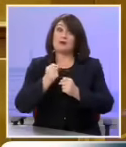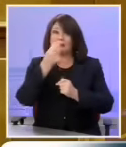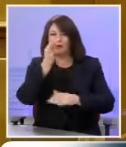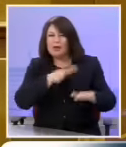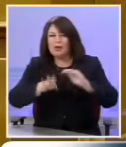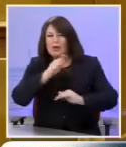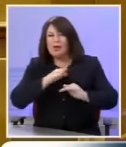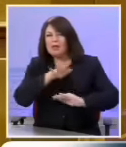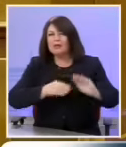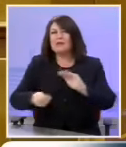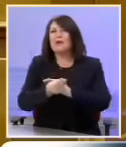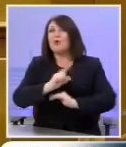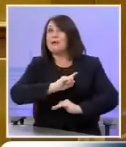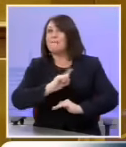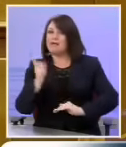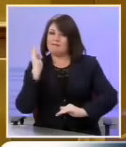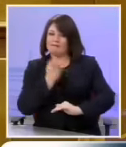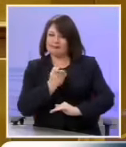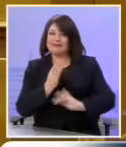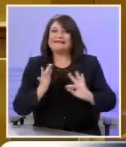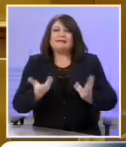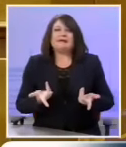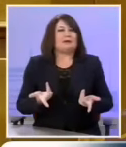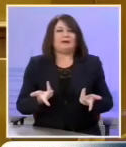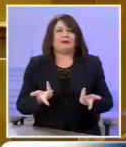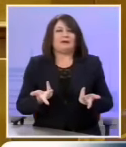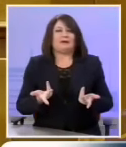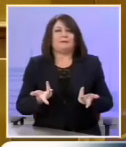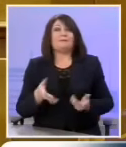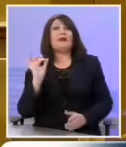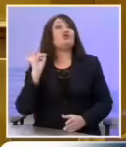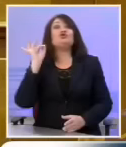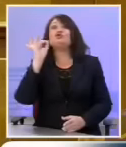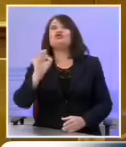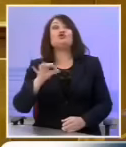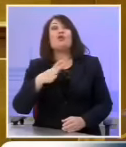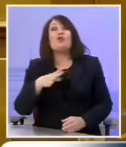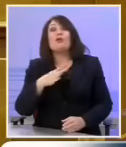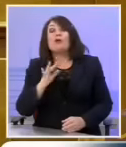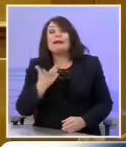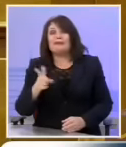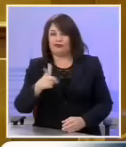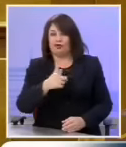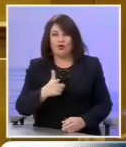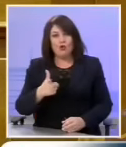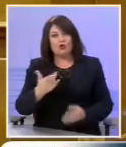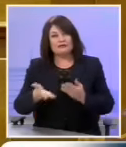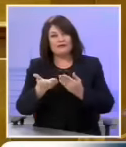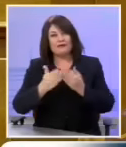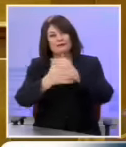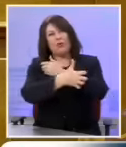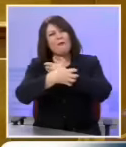και της διαπλοκής, η επιδίωξη, ο φτωχός να βοηθεί στον